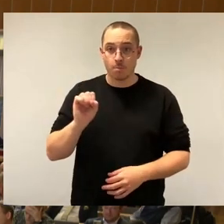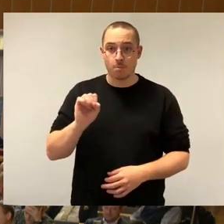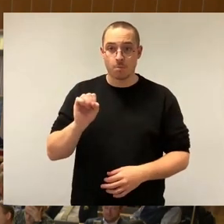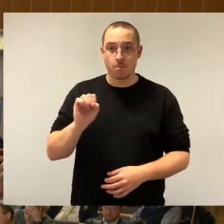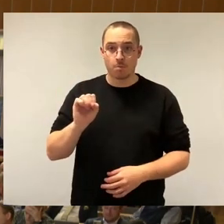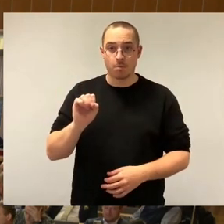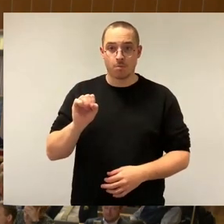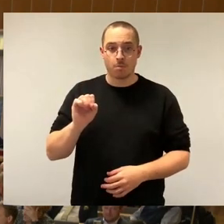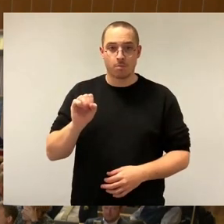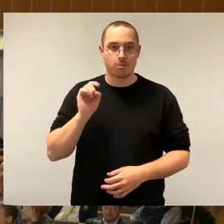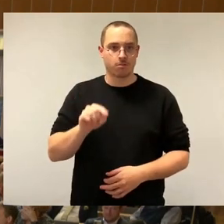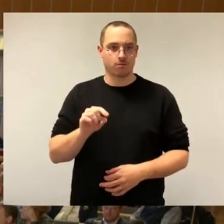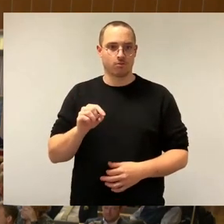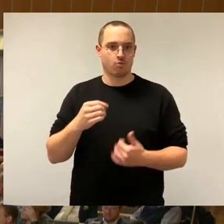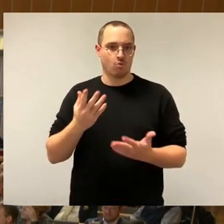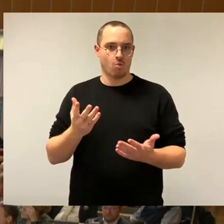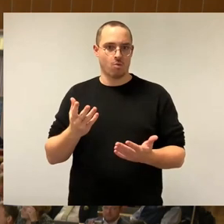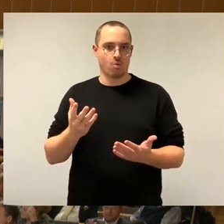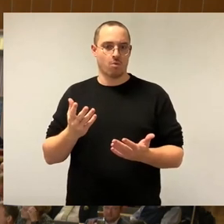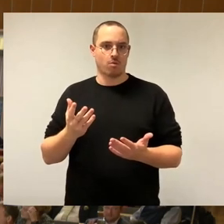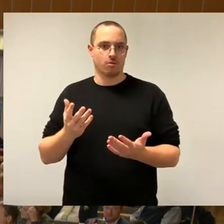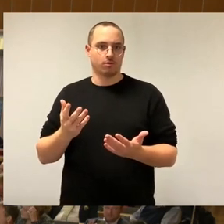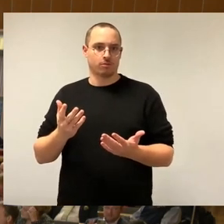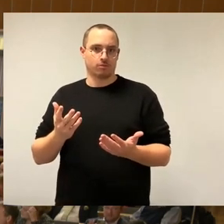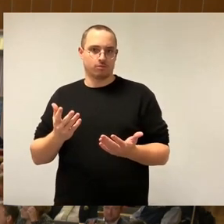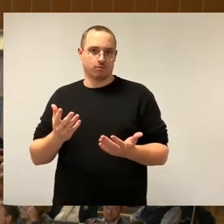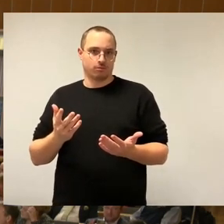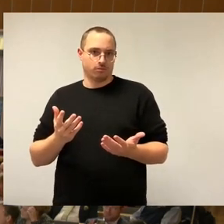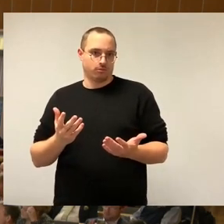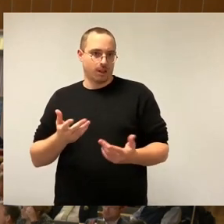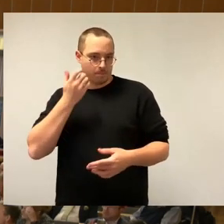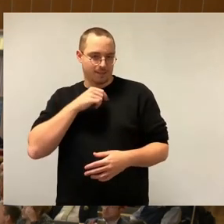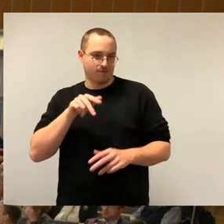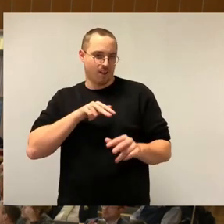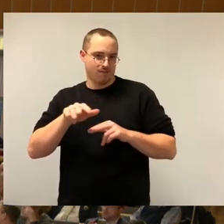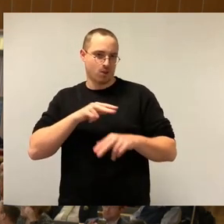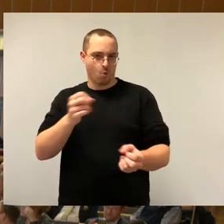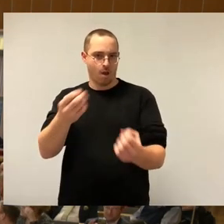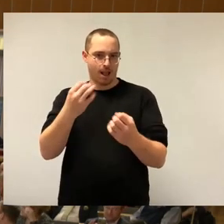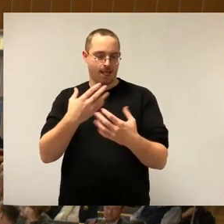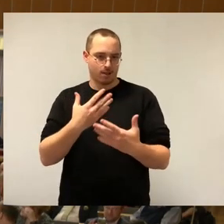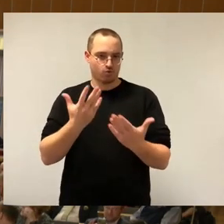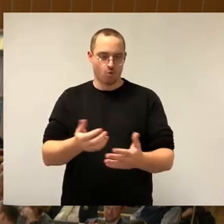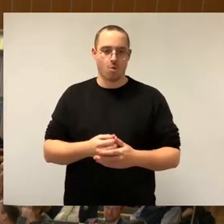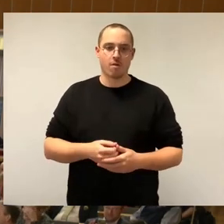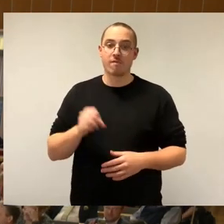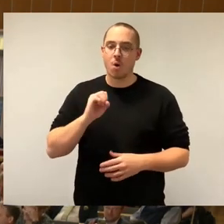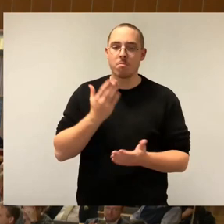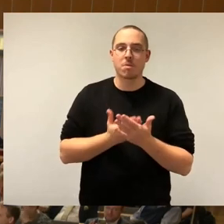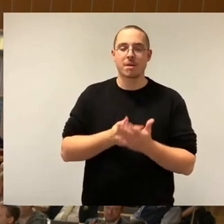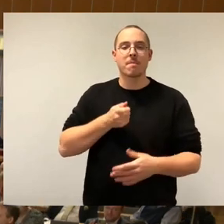diesen hat, also ich sage es jetzt selber, aber bitte darum, das nochmal auch von Verwaltungsseite darzustellen, um eine Mietpreisbremse zum Beispiel einzuführen.